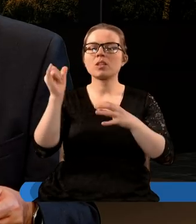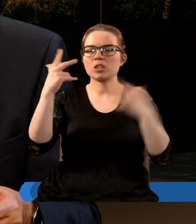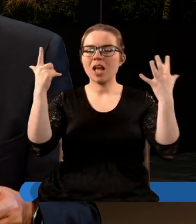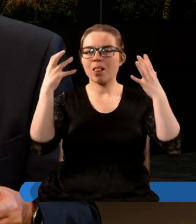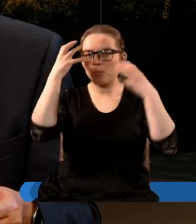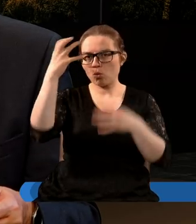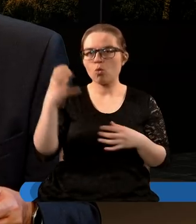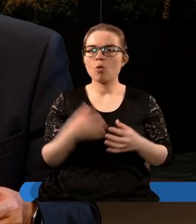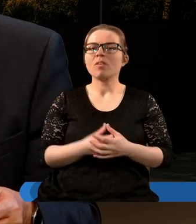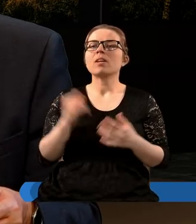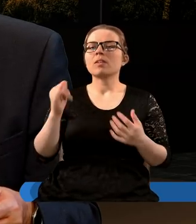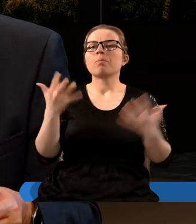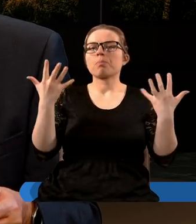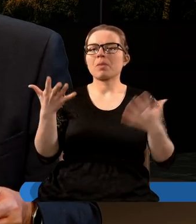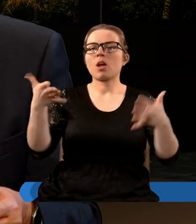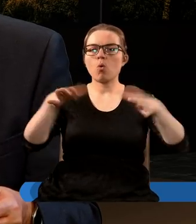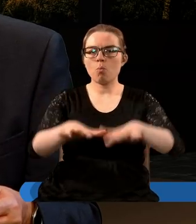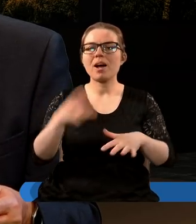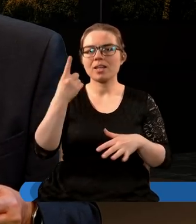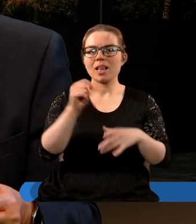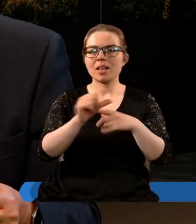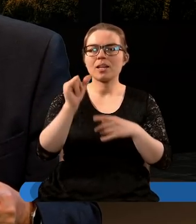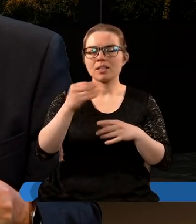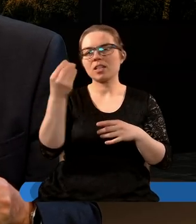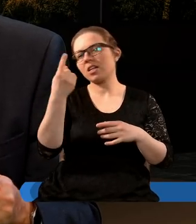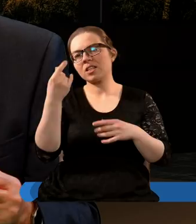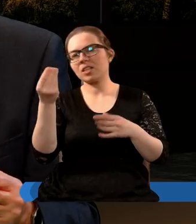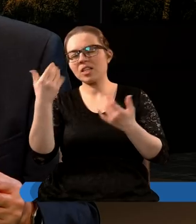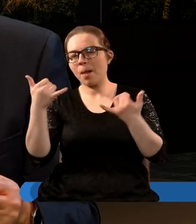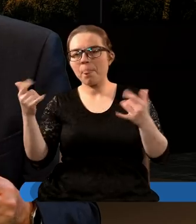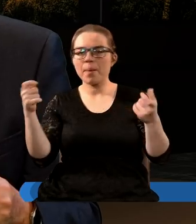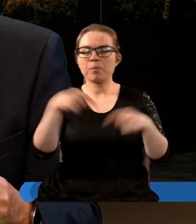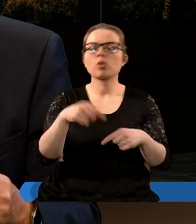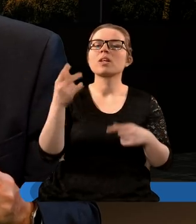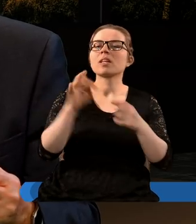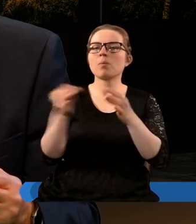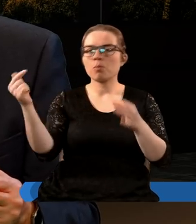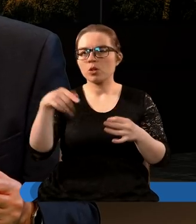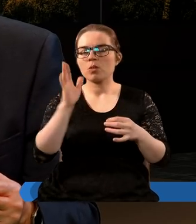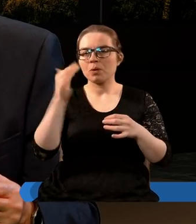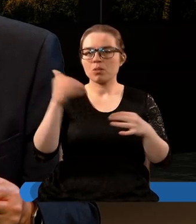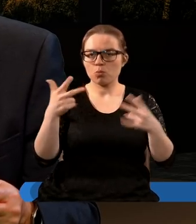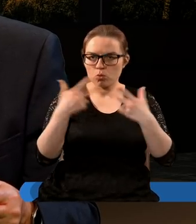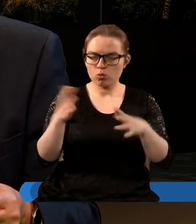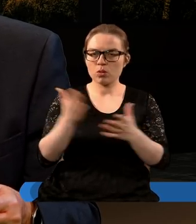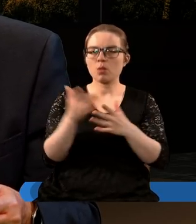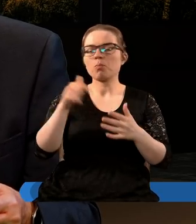siedmiu jest królów. Pięciu upadło, jeden jest, inny jeszcze nie przyszedł, a gdy przyjdzie będzie mógł krótko tylko pozostać.